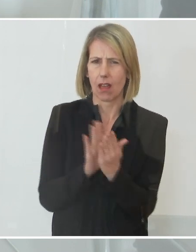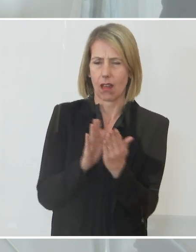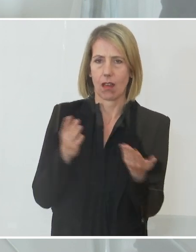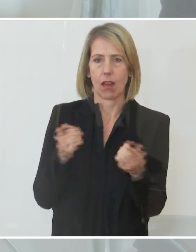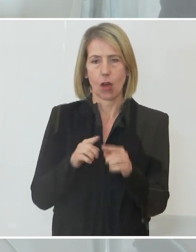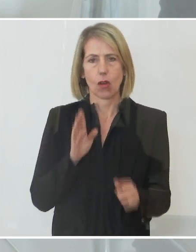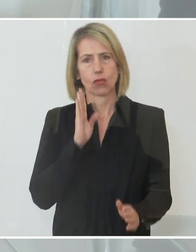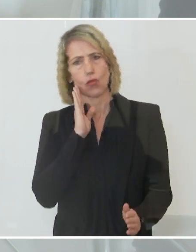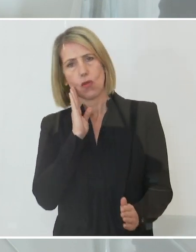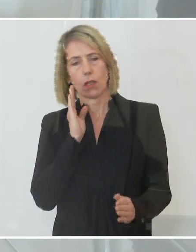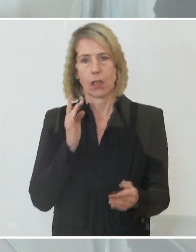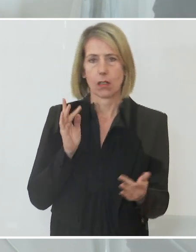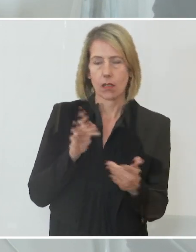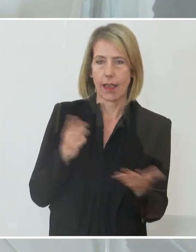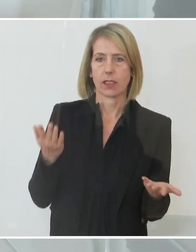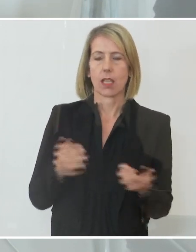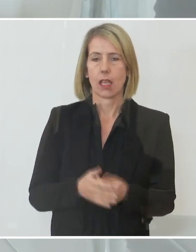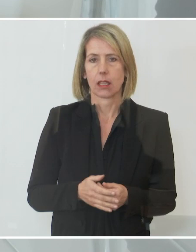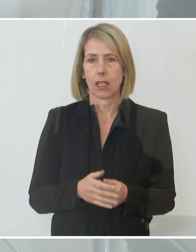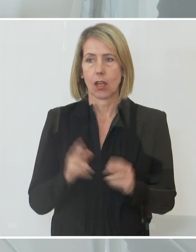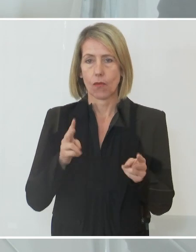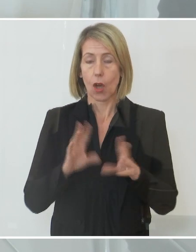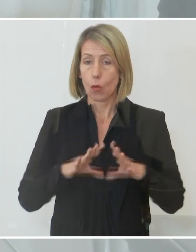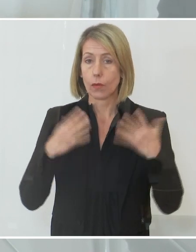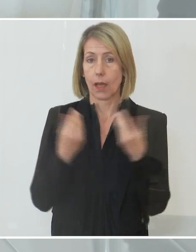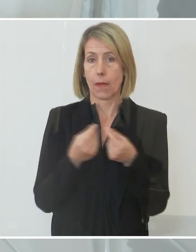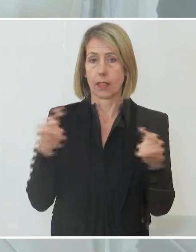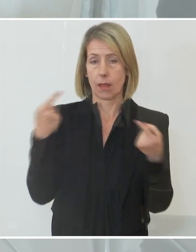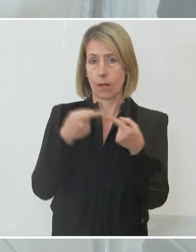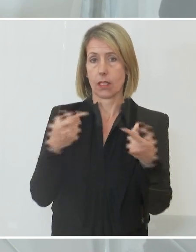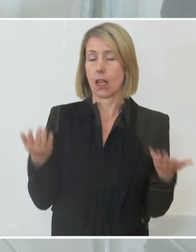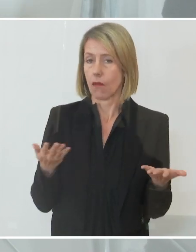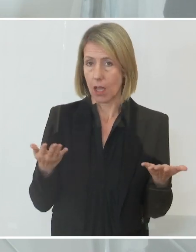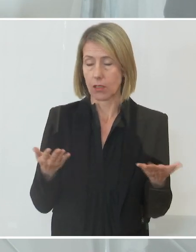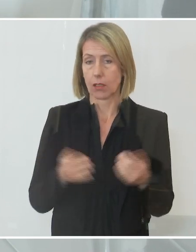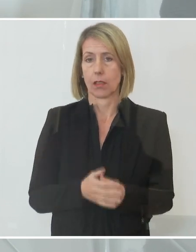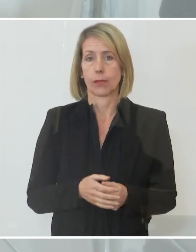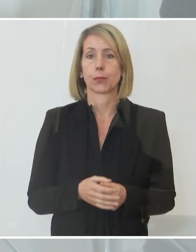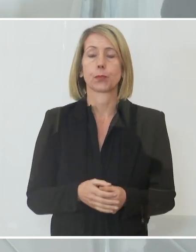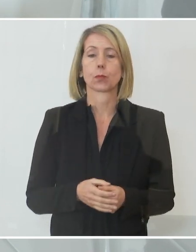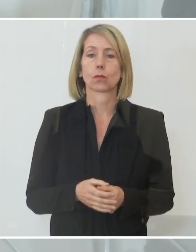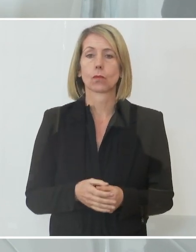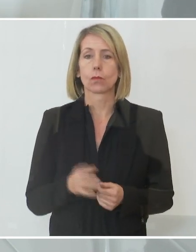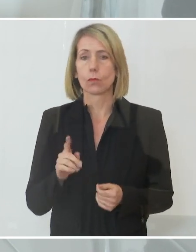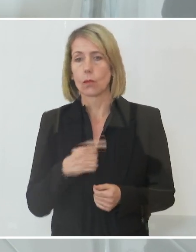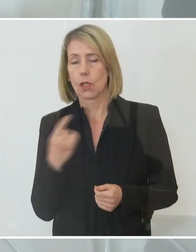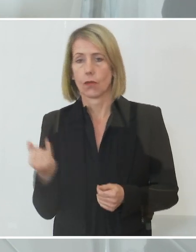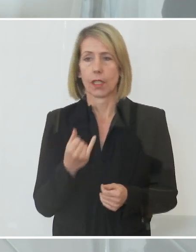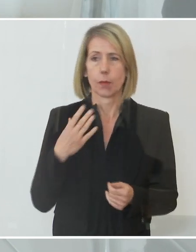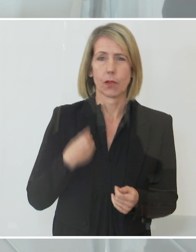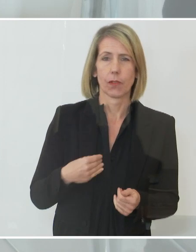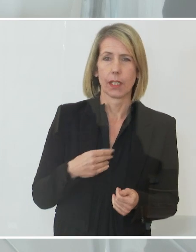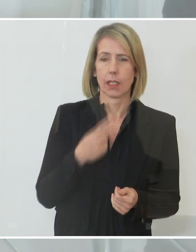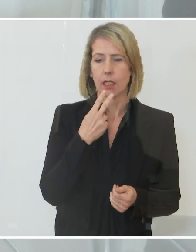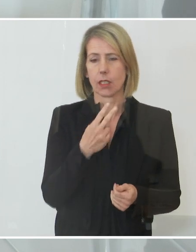einander zuhören. Denn unser gemeinsames großes Ziel ist ja, dass wir uns immer wieder bewusst